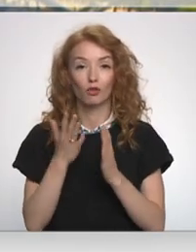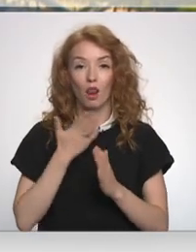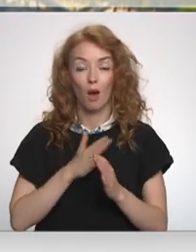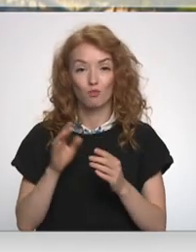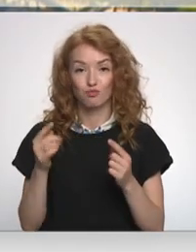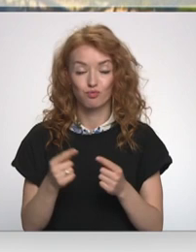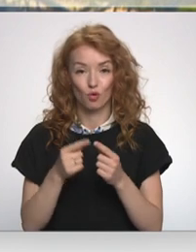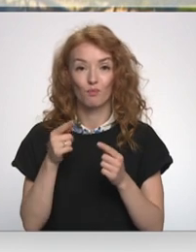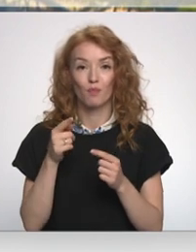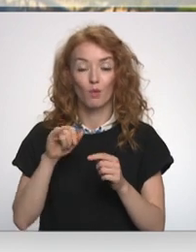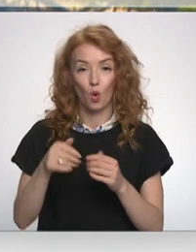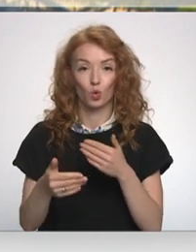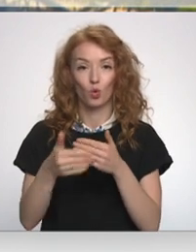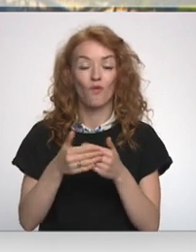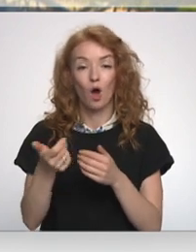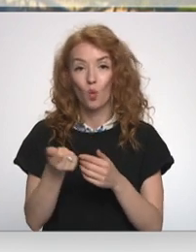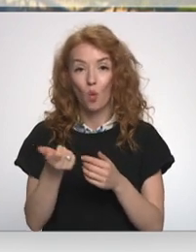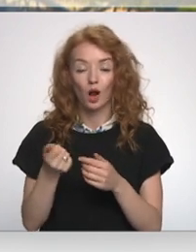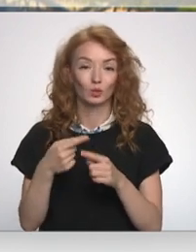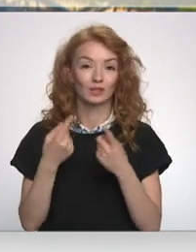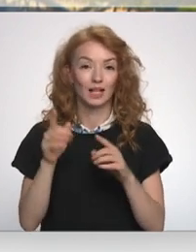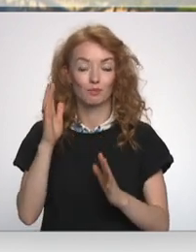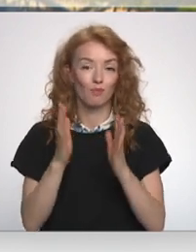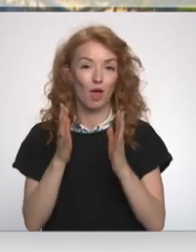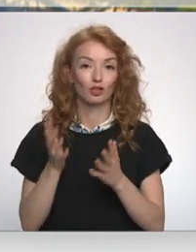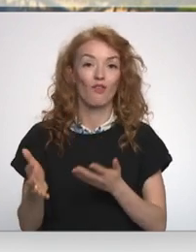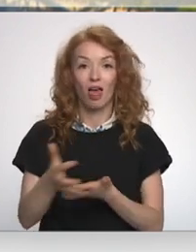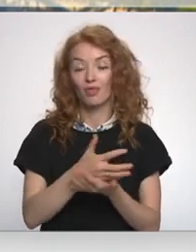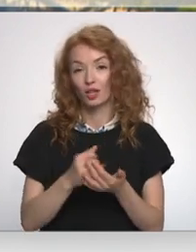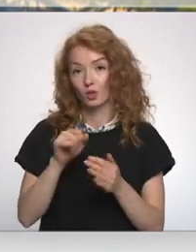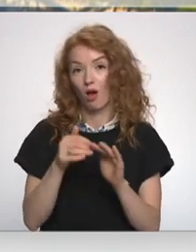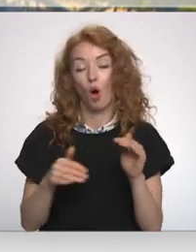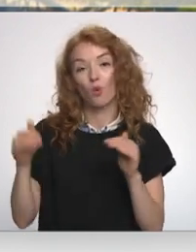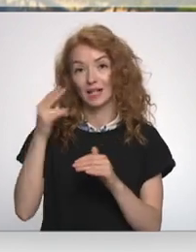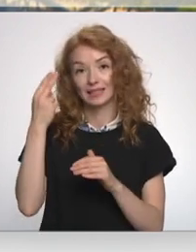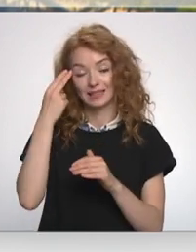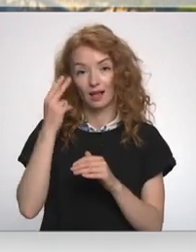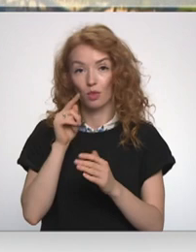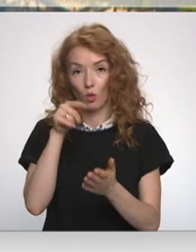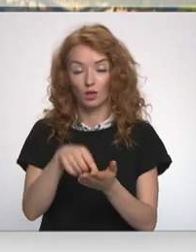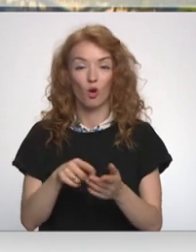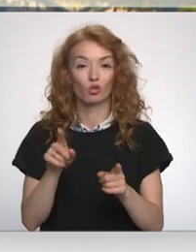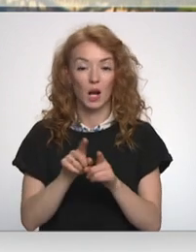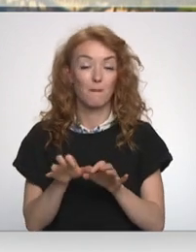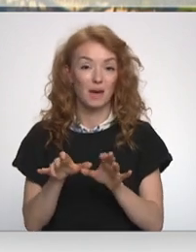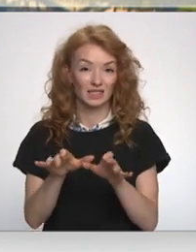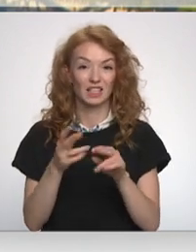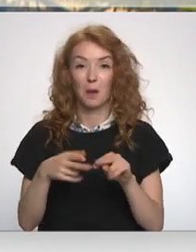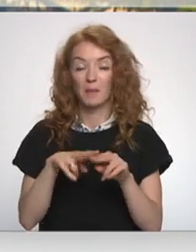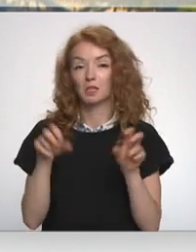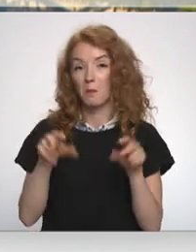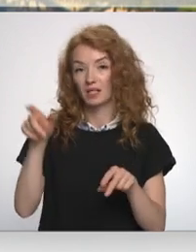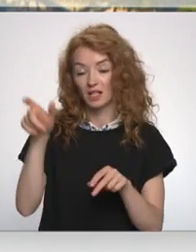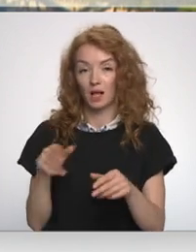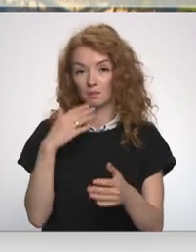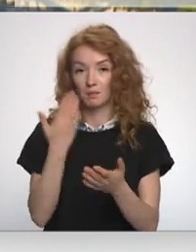zemes virskārtē atrodas ogas un citas meža veltas, jo augstāks risks kaustām no nākušu parazīti. Tāpēc speciālisti